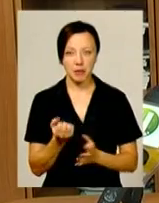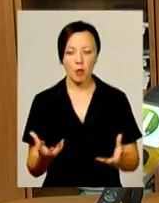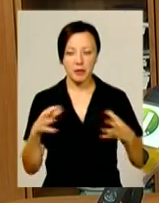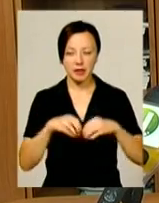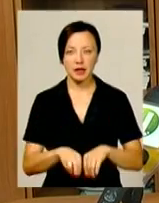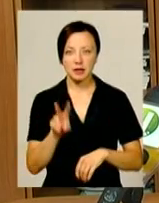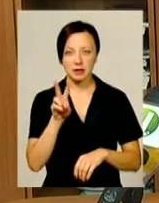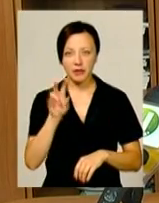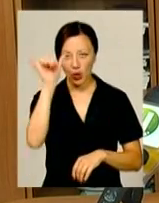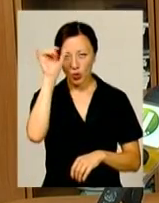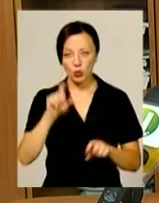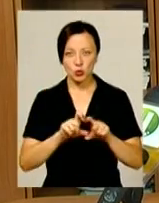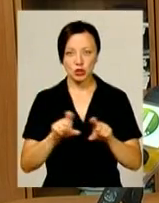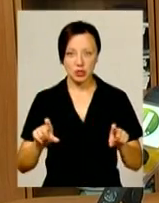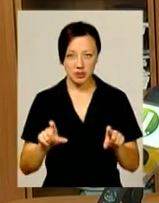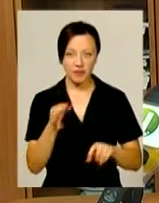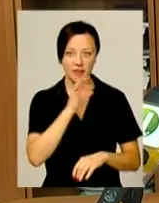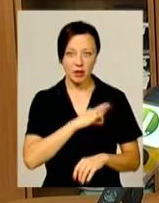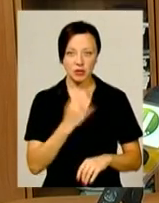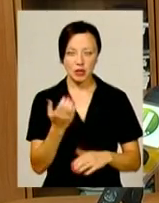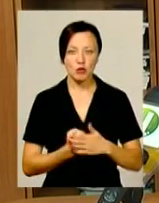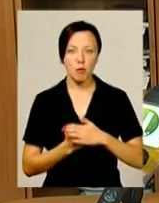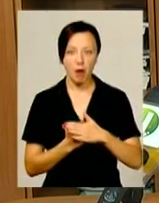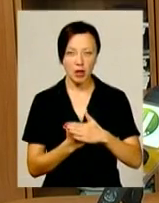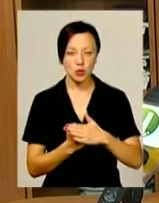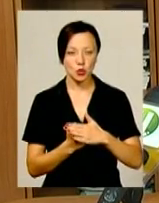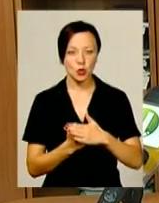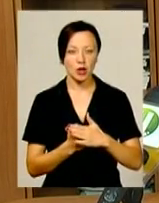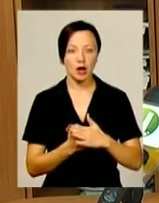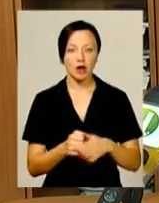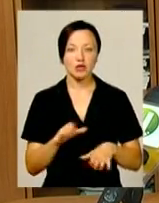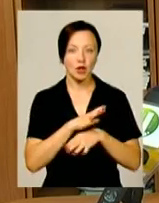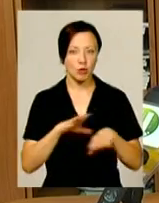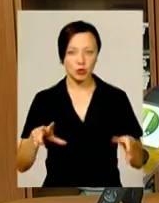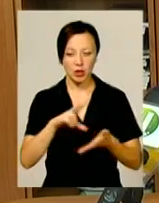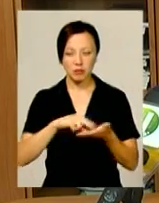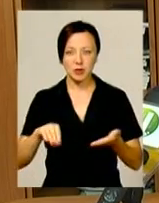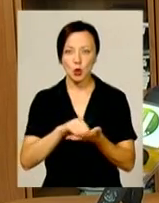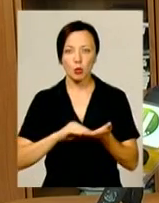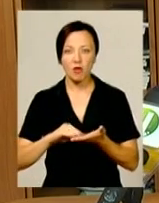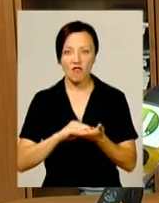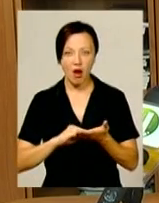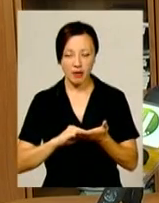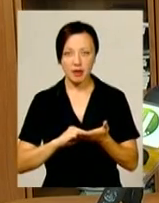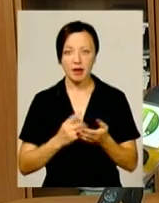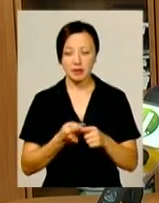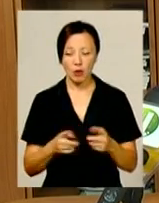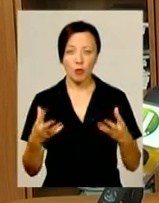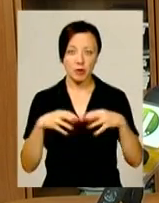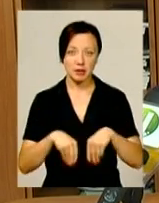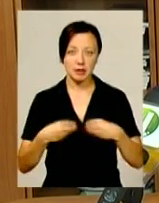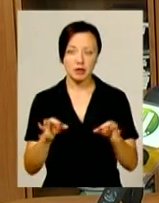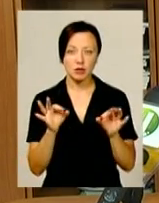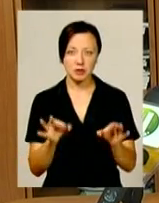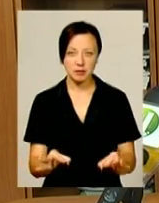'єднати ці два училища, використати їхню базу, уникнути дублювання. А це об'єднання дасть і